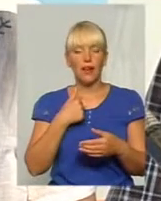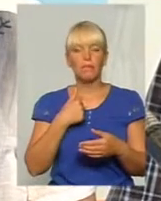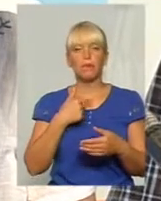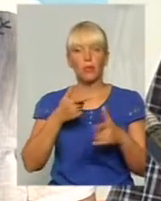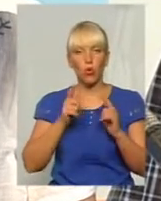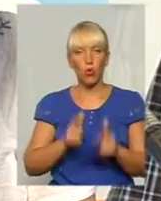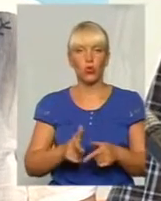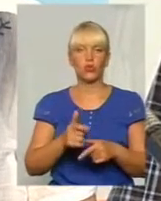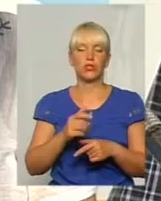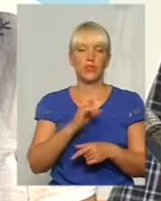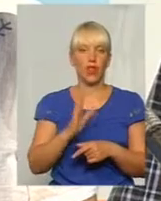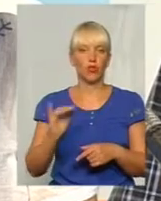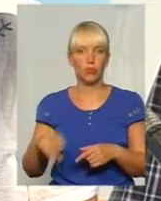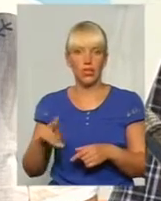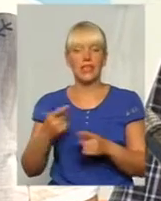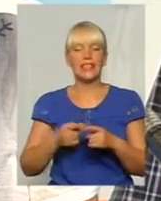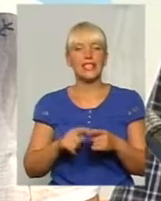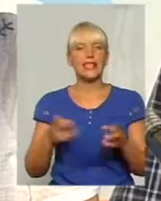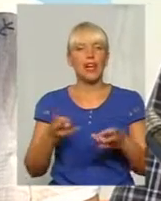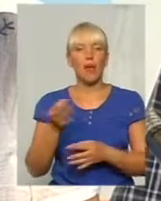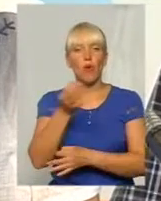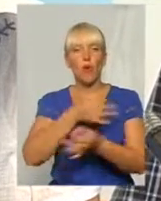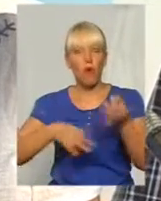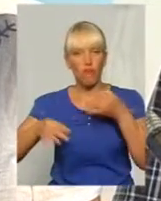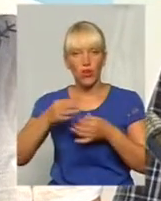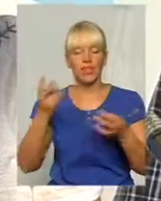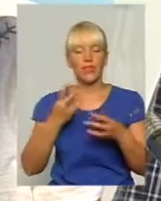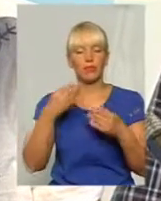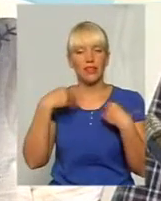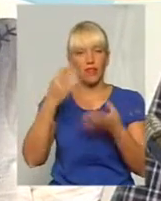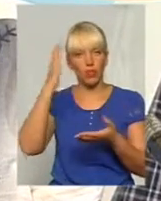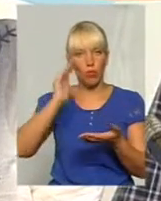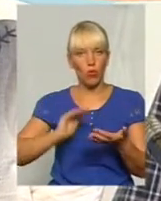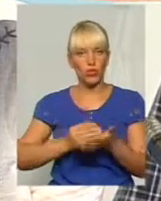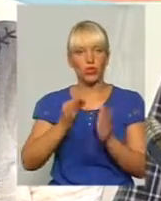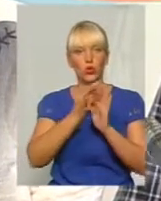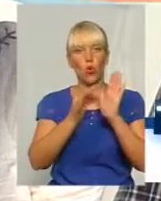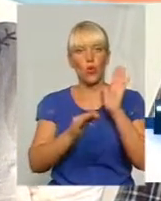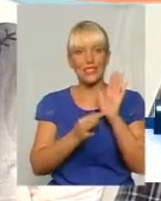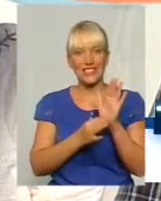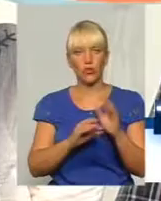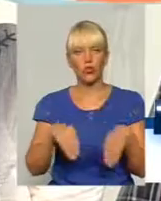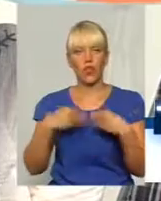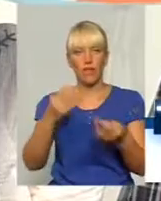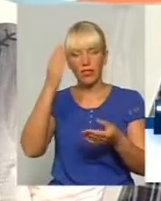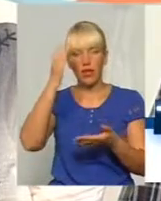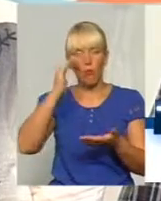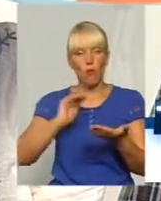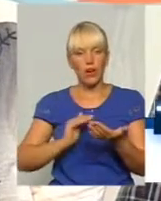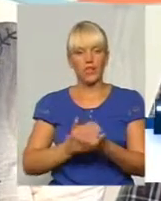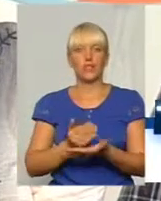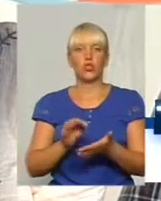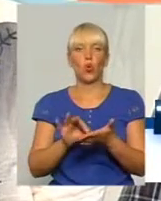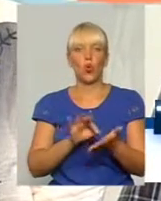потрібно говорити, і обласна рада – це політичний орган, і треба давати політичну оцінку, і давати політичну оцінку і політичній